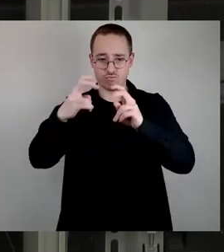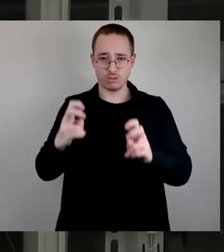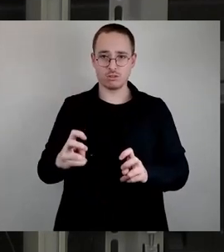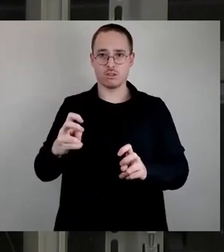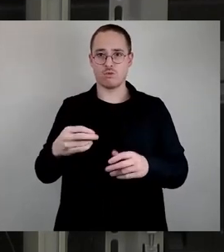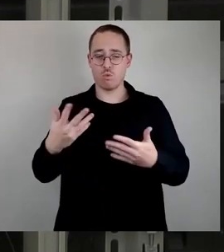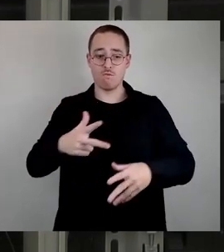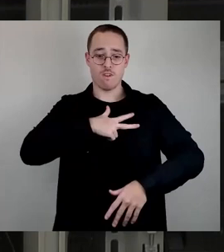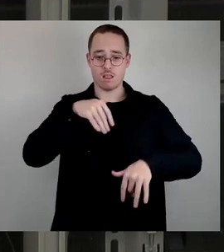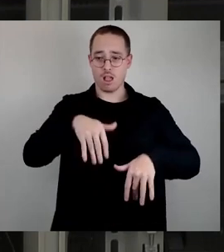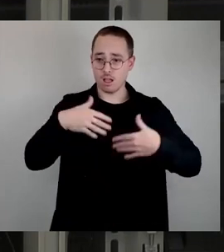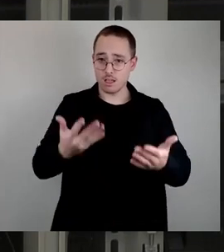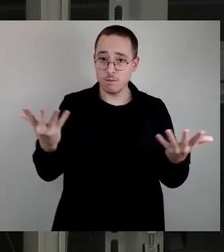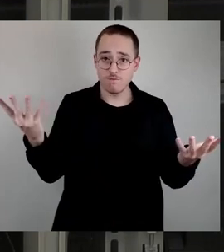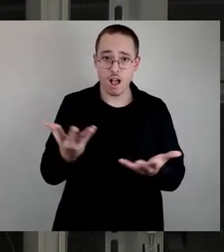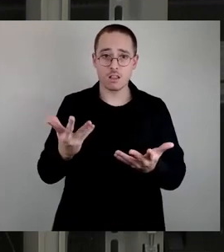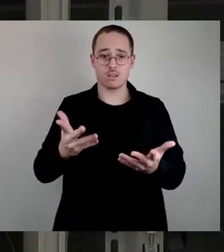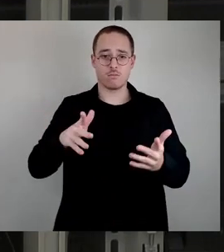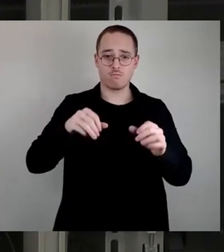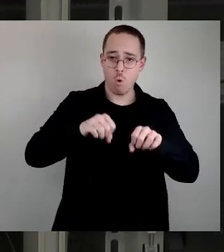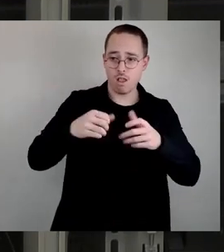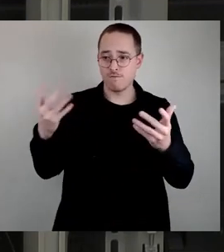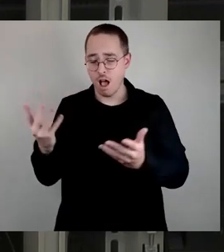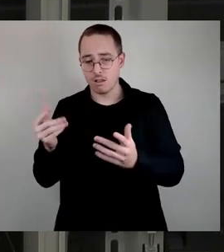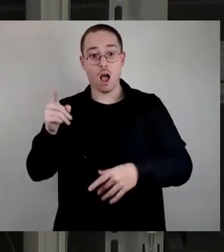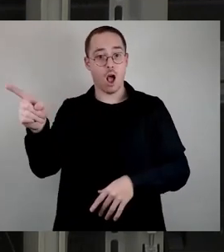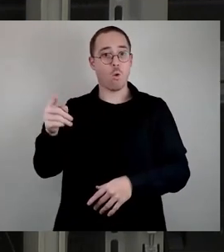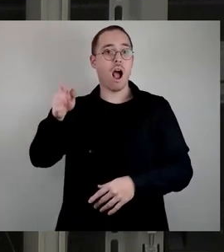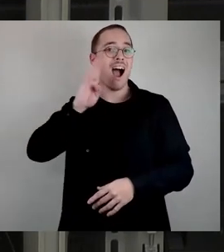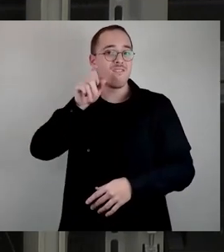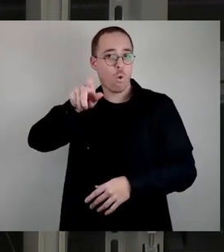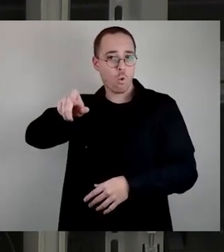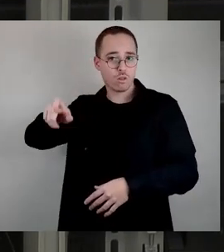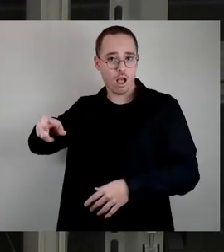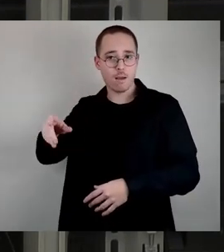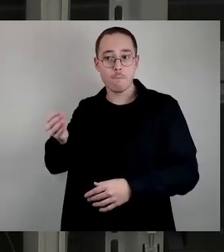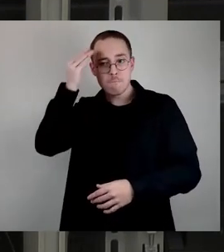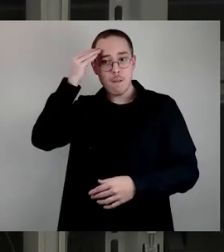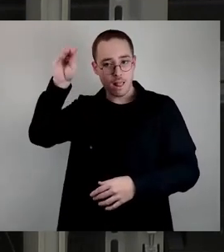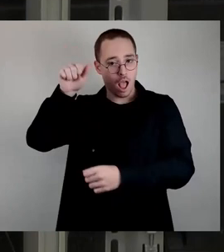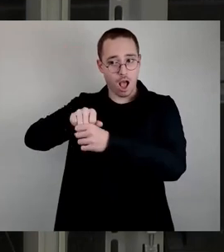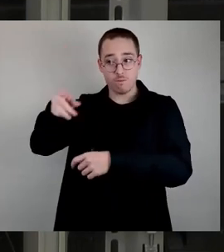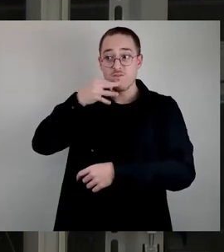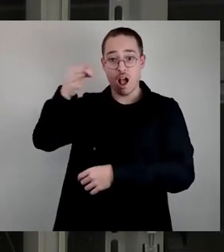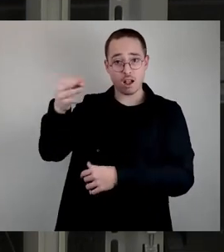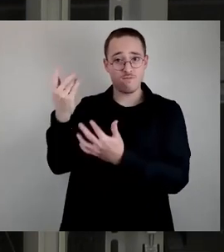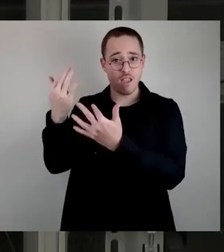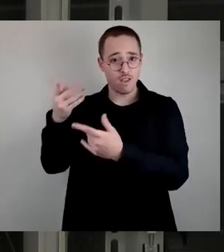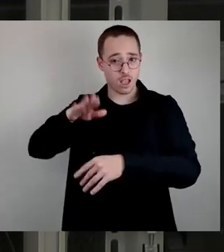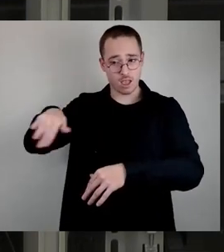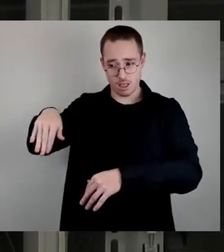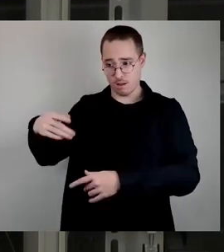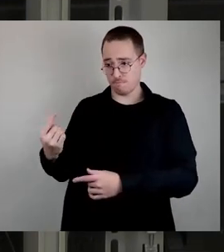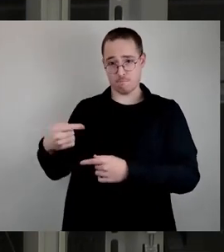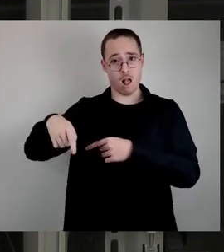haben abgefragt im Einwohnermeldeamt, was für Kinder rücken nach und haben dann diese Zahlen gegen dem